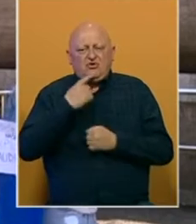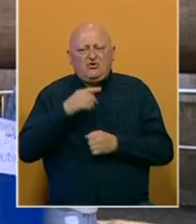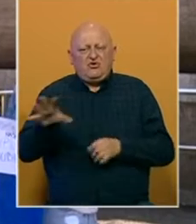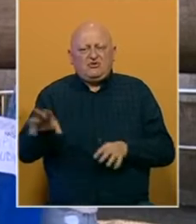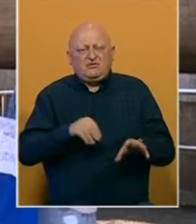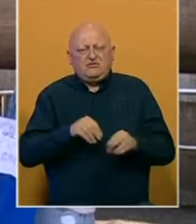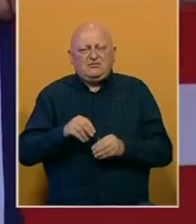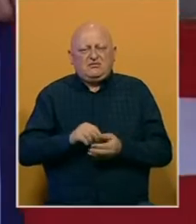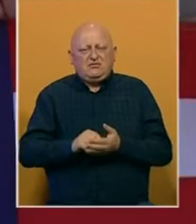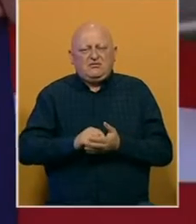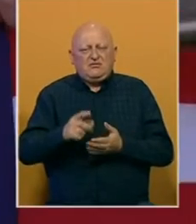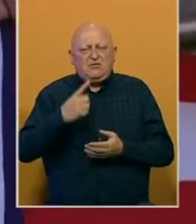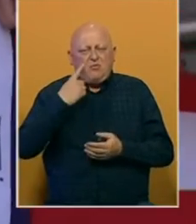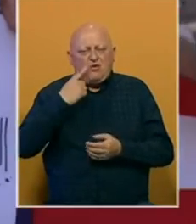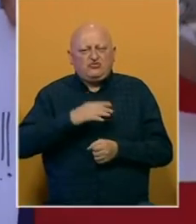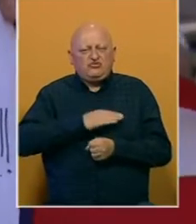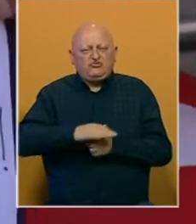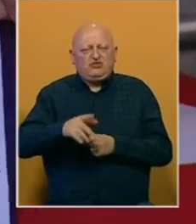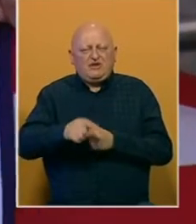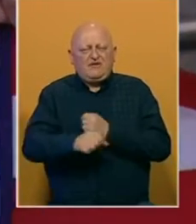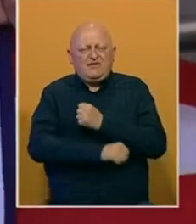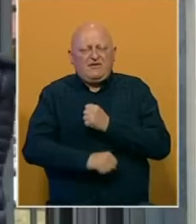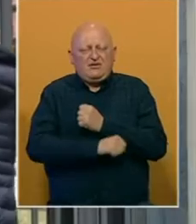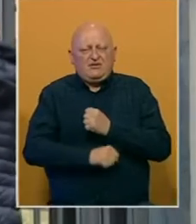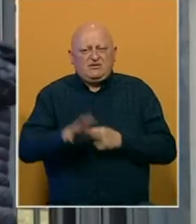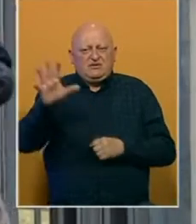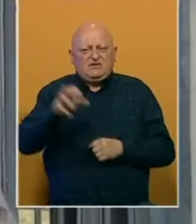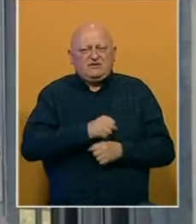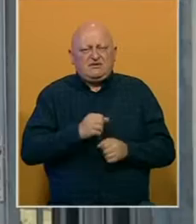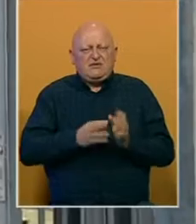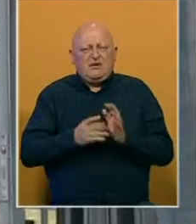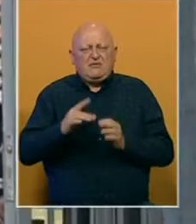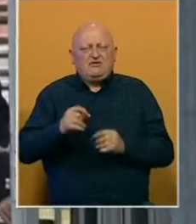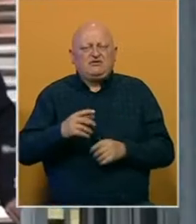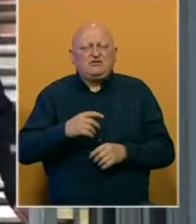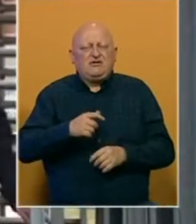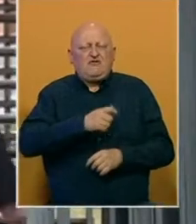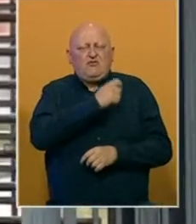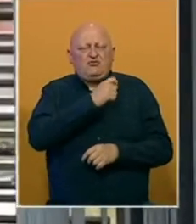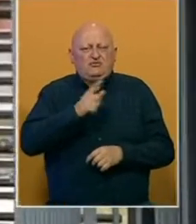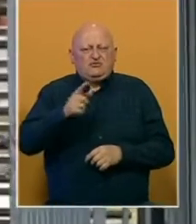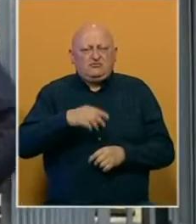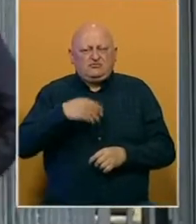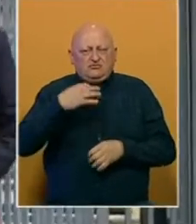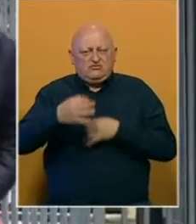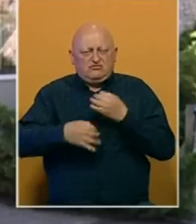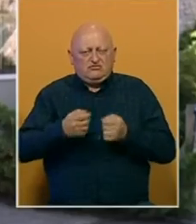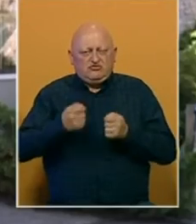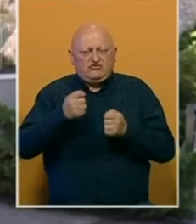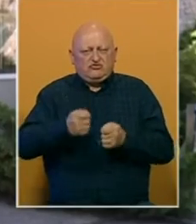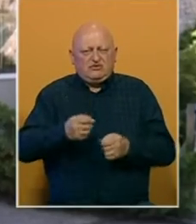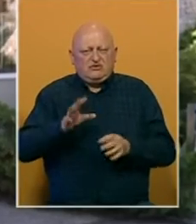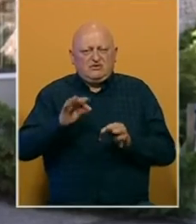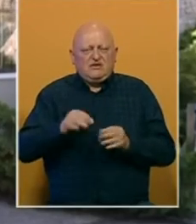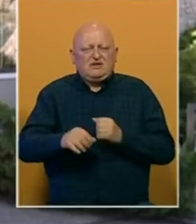te da je i to dio pokušaja uništavanja univerziteta i skidanja Mehmedagića sa funkcije. Dok istrage u više tužilaštava traju,